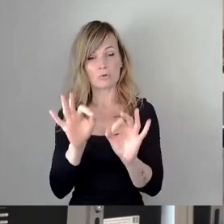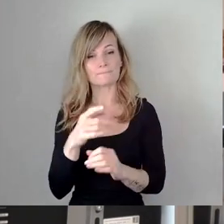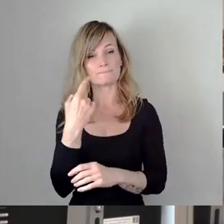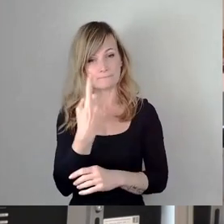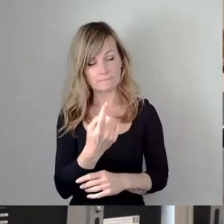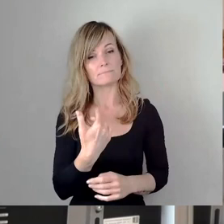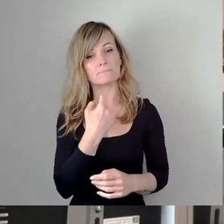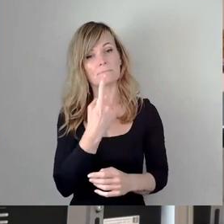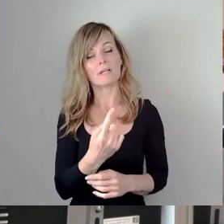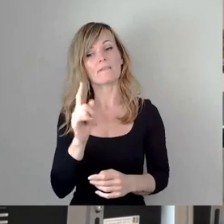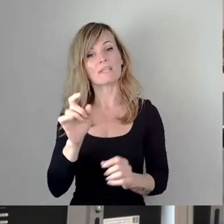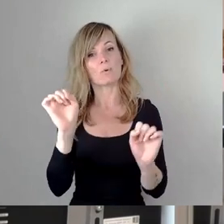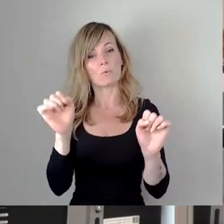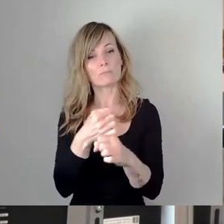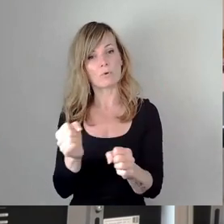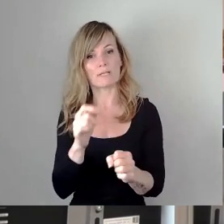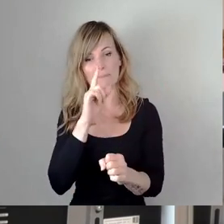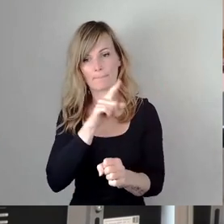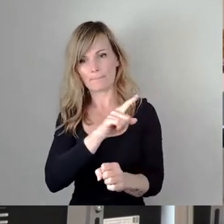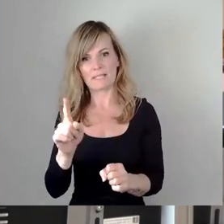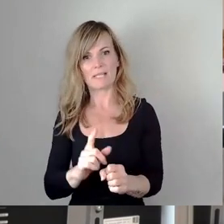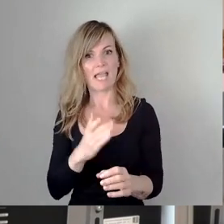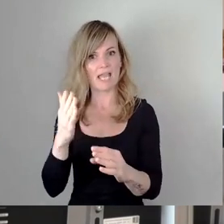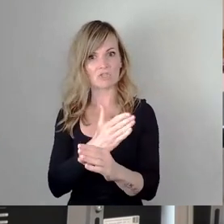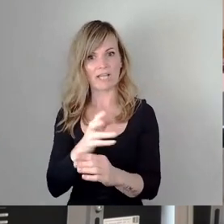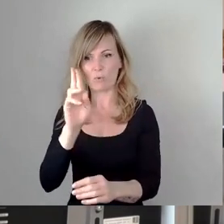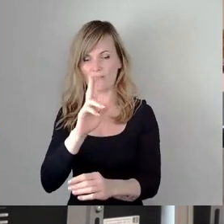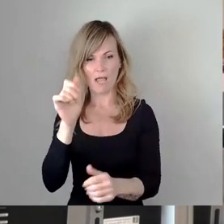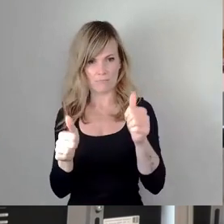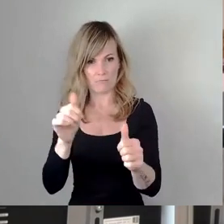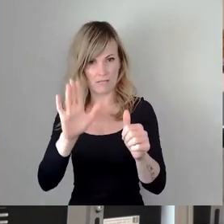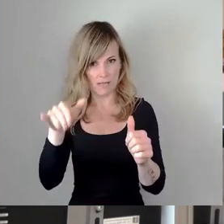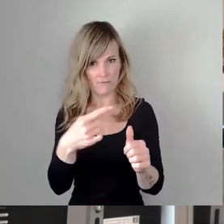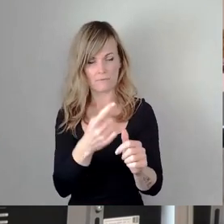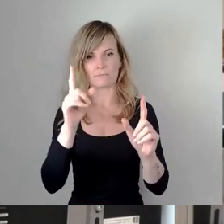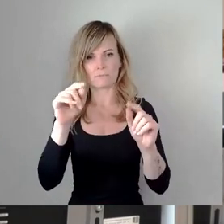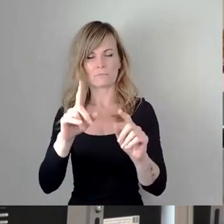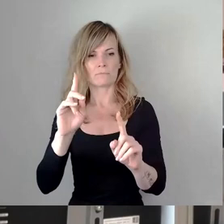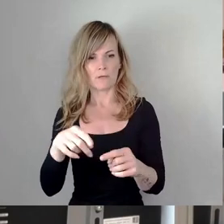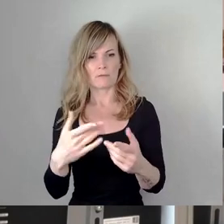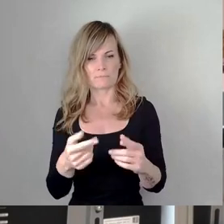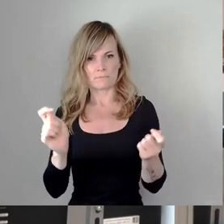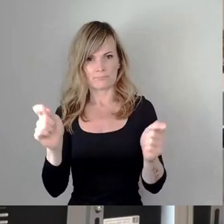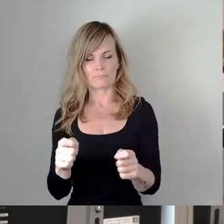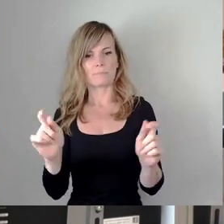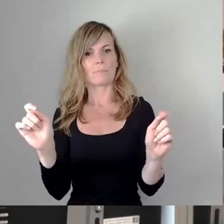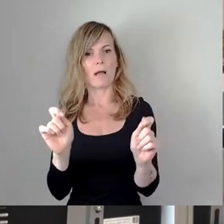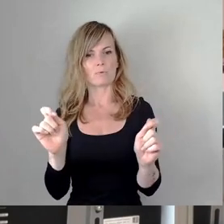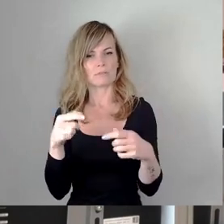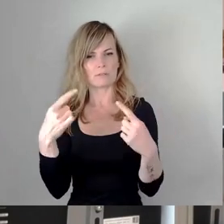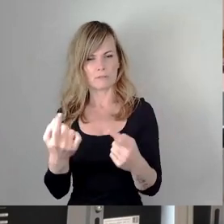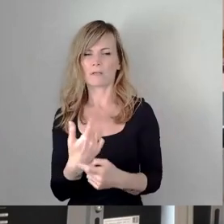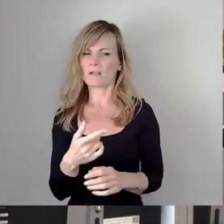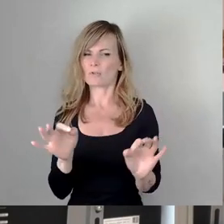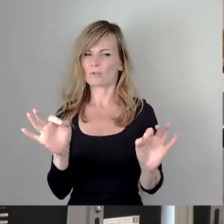untersagen. Das wäre ein wirtschaftlicher Totalschaden für den jetzigen Betreiber und auch für die Stadt. Ein Ausfall der Filmnächte wollen wir unter